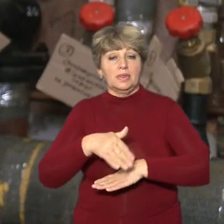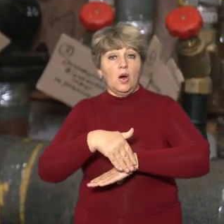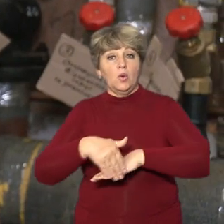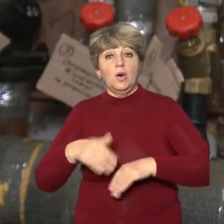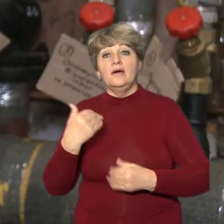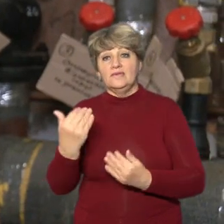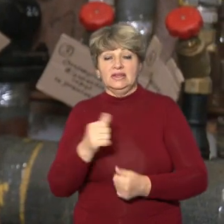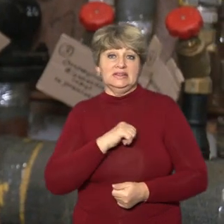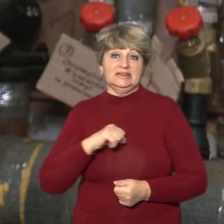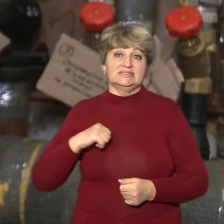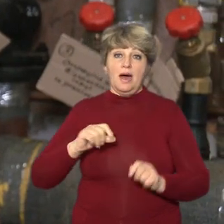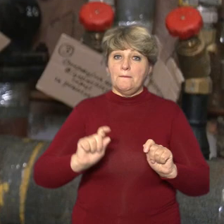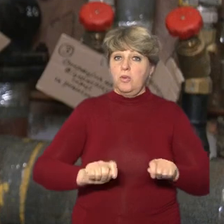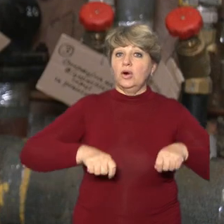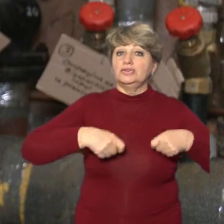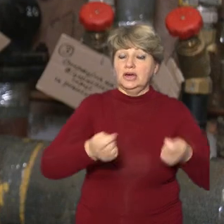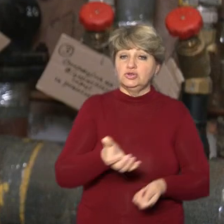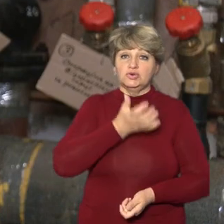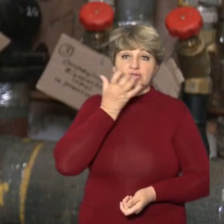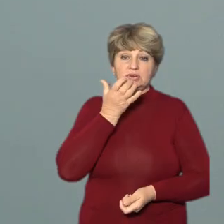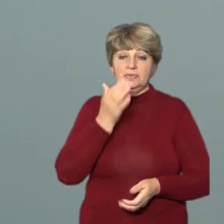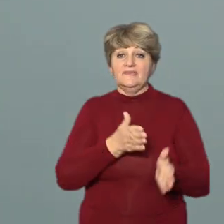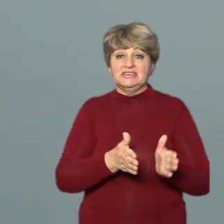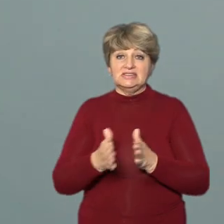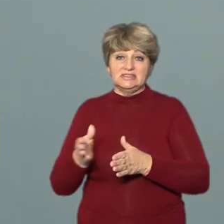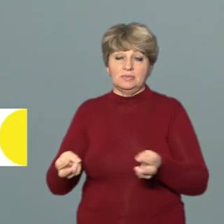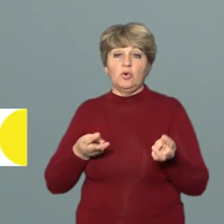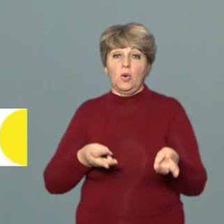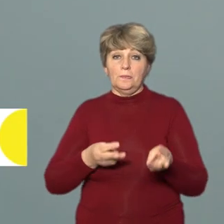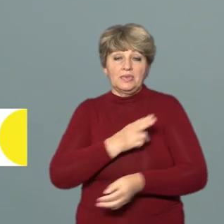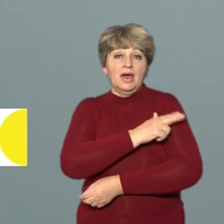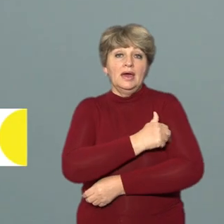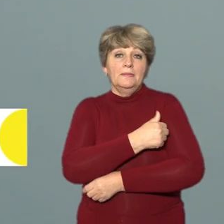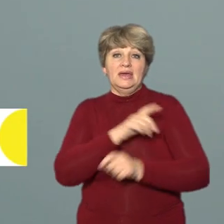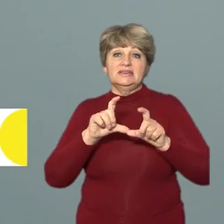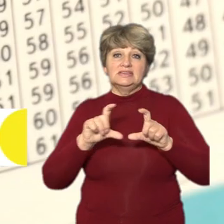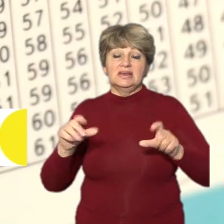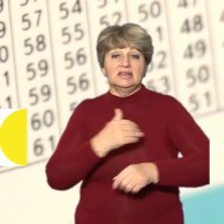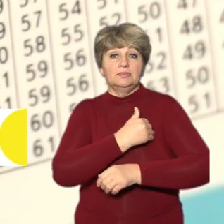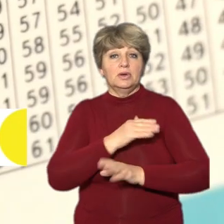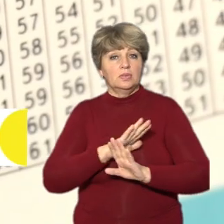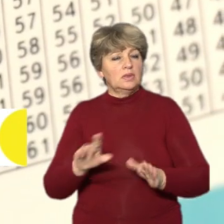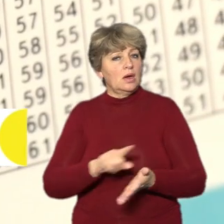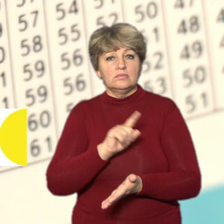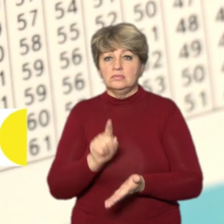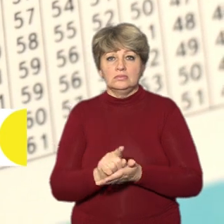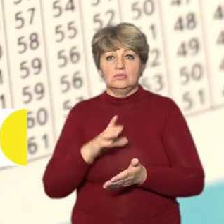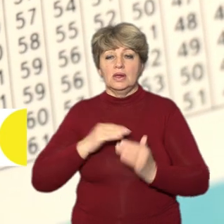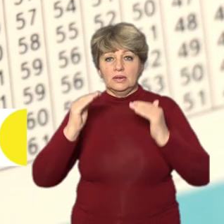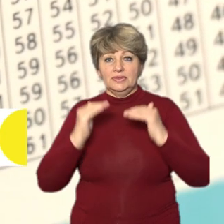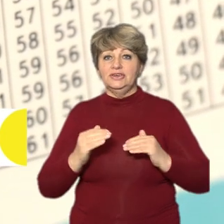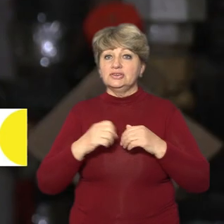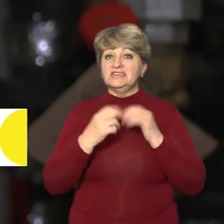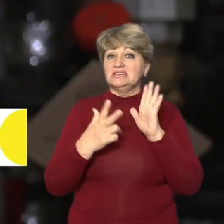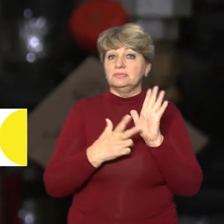він регулює подачу теплоносія в систему опалення. Медзакладі температура не має бути нижчою 18 градусів,